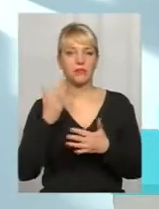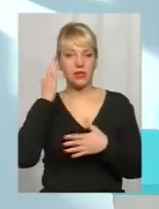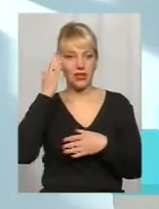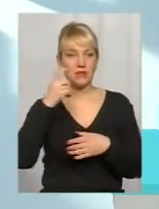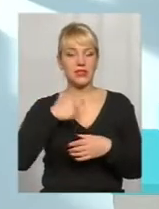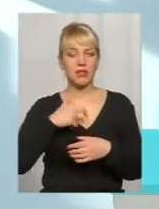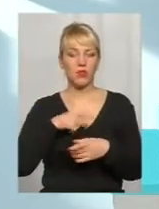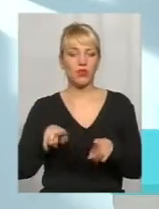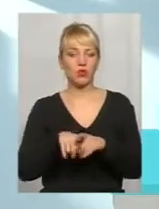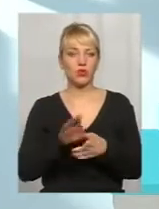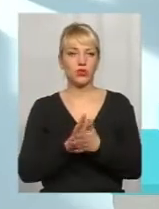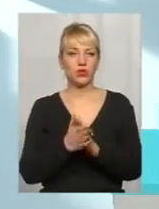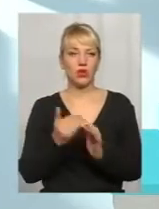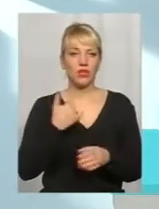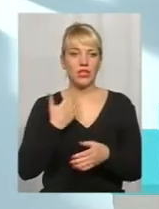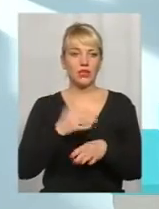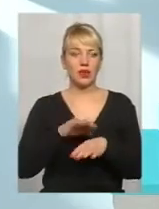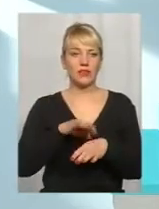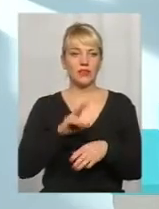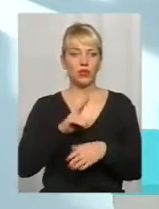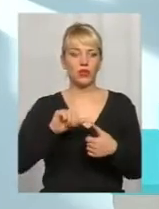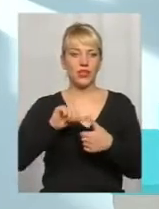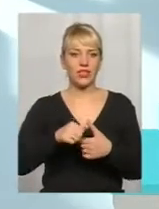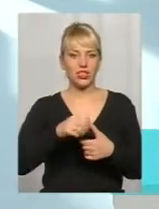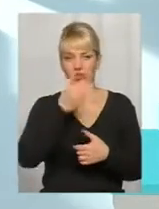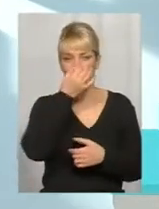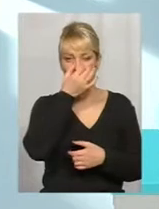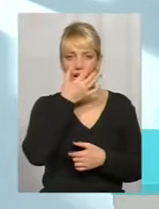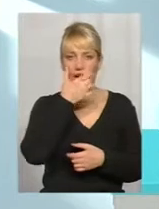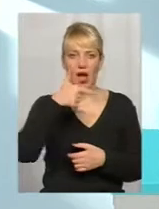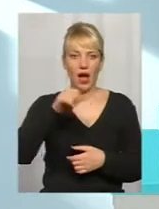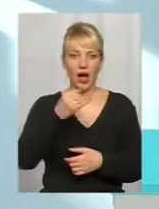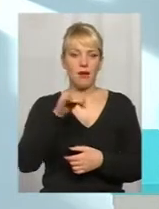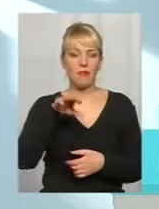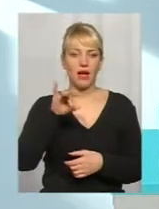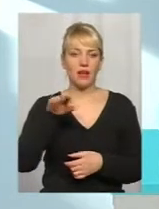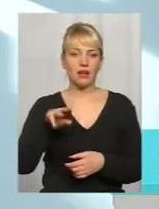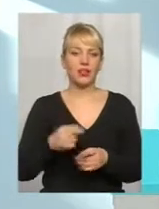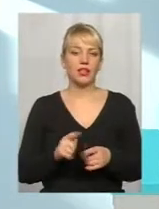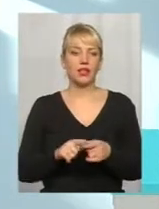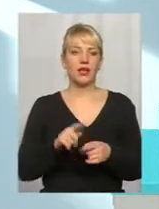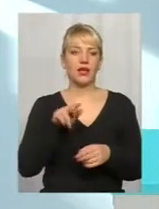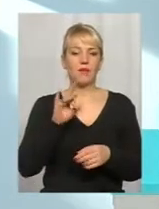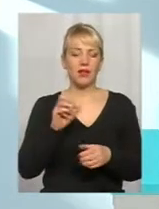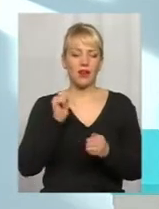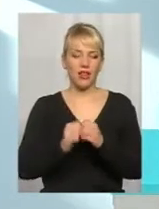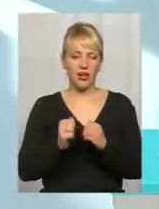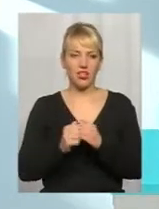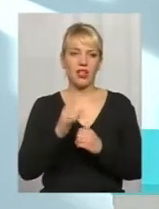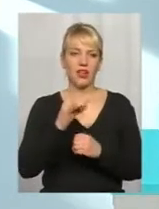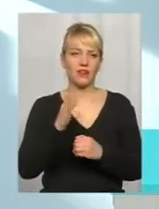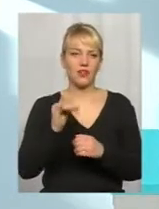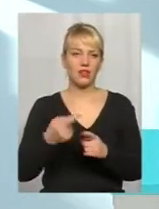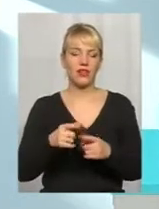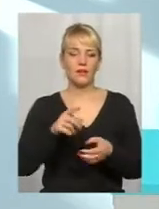У нас є пациент, у якого є хронічний гайморит. І на фоні цього гайморита при каждой у РВІ він получає достаточно тяжелое